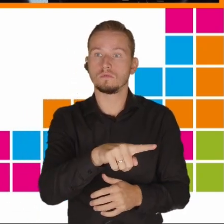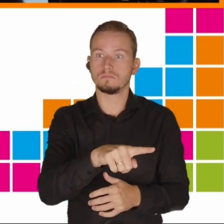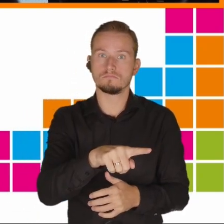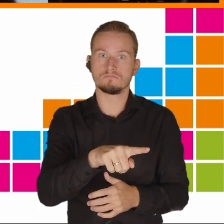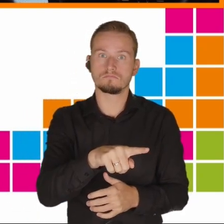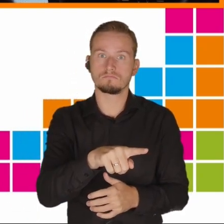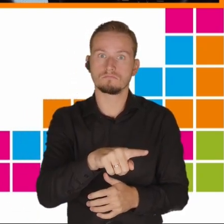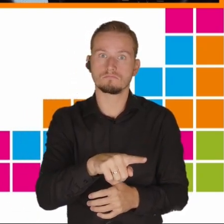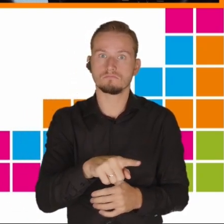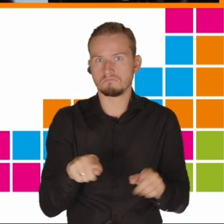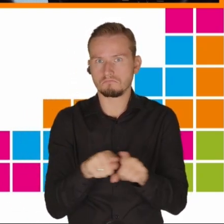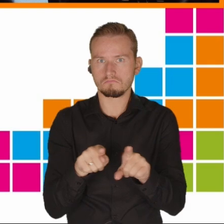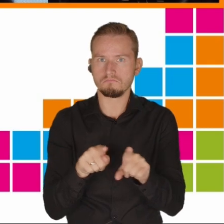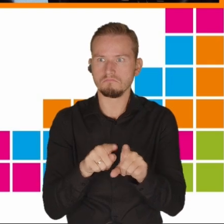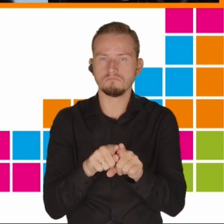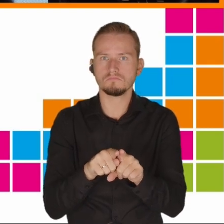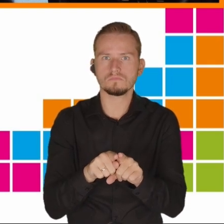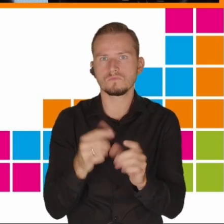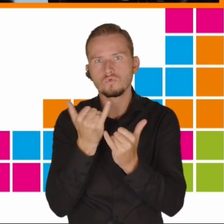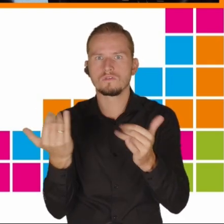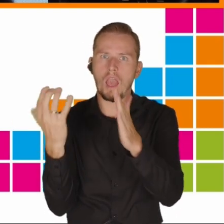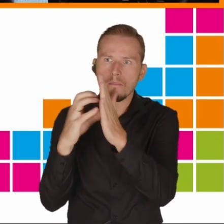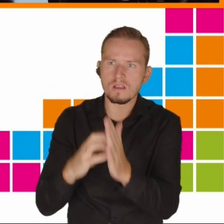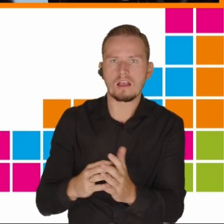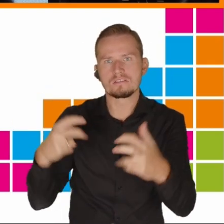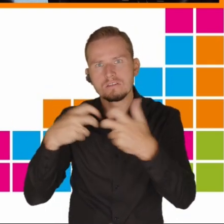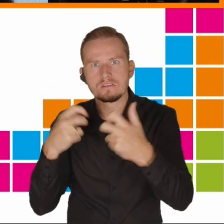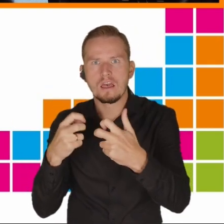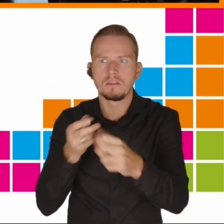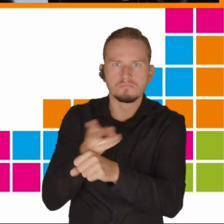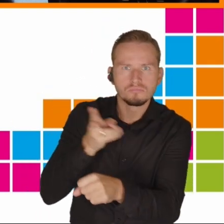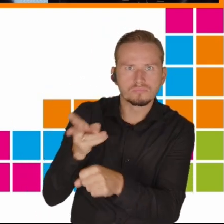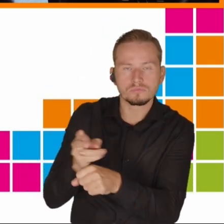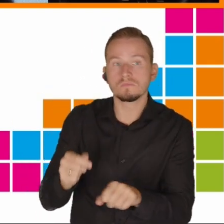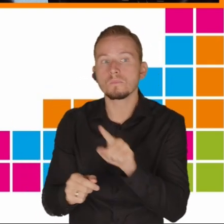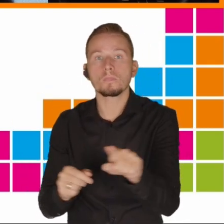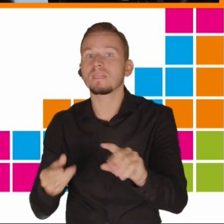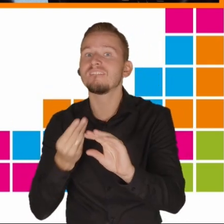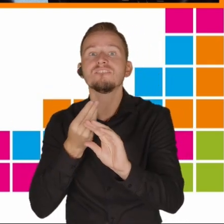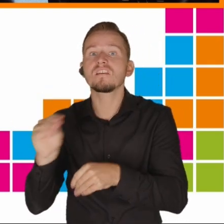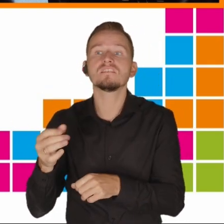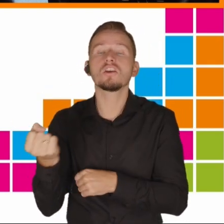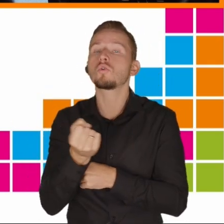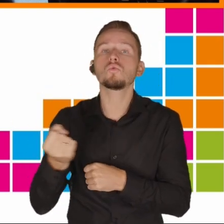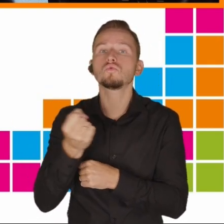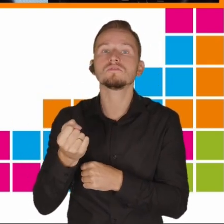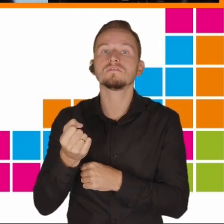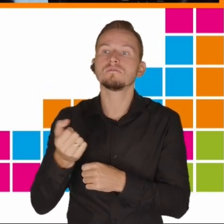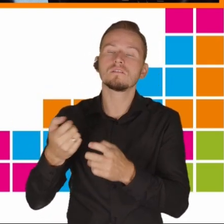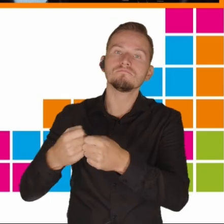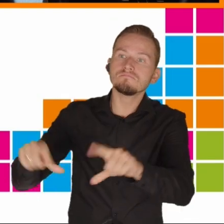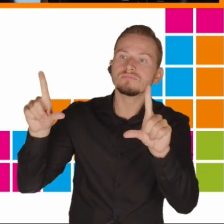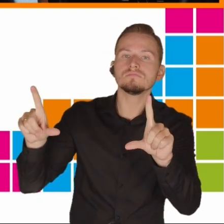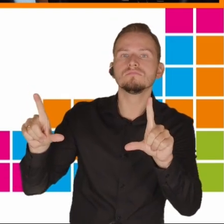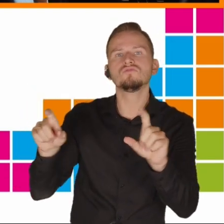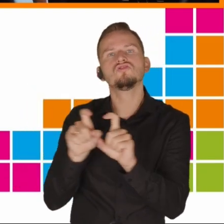także platform internetowych, one częściej używają tej aktywności do spędzenia